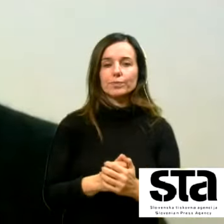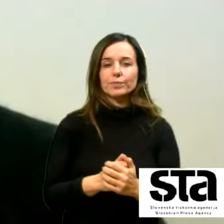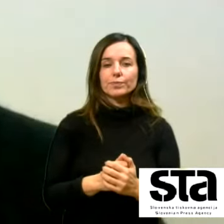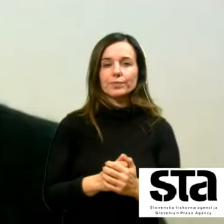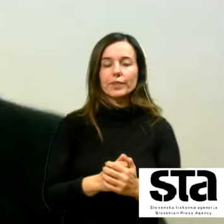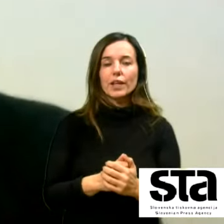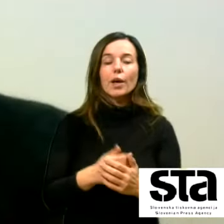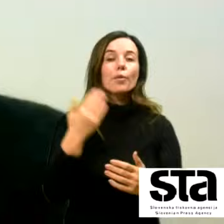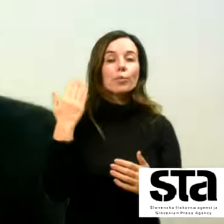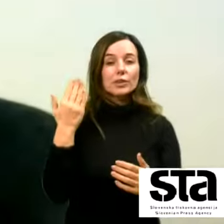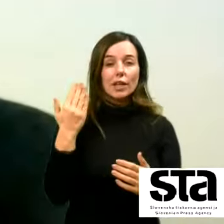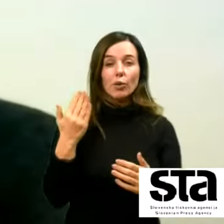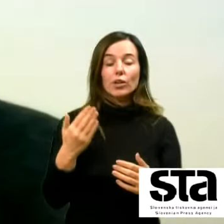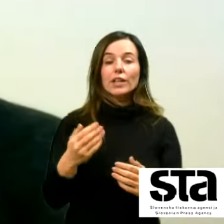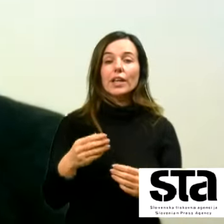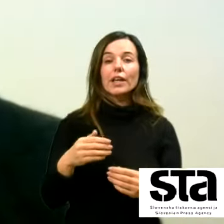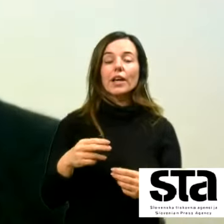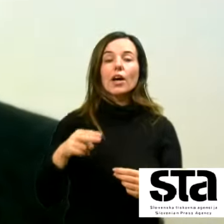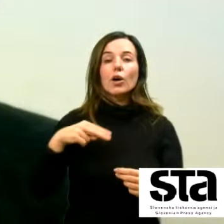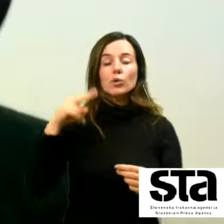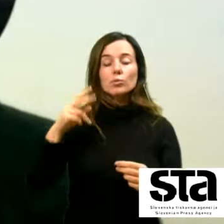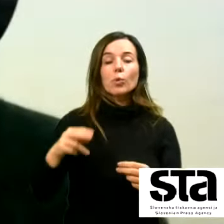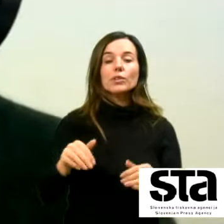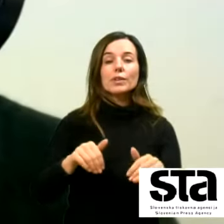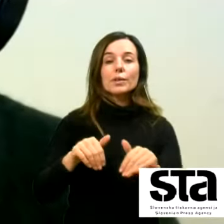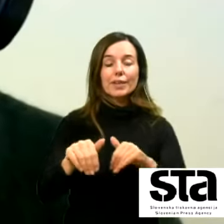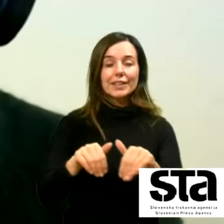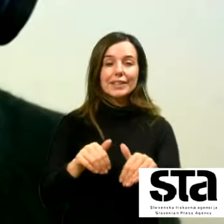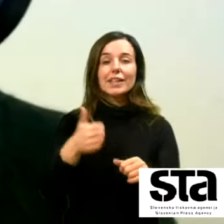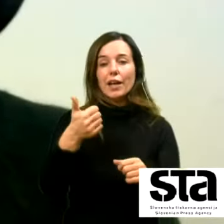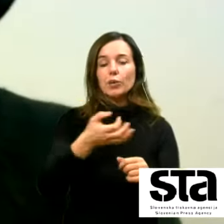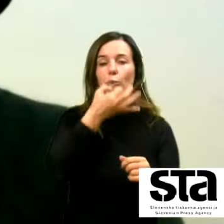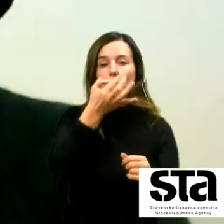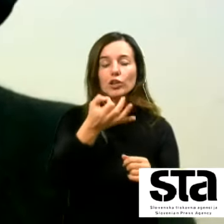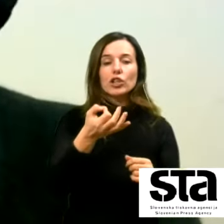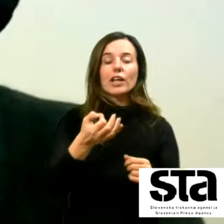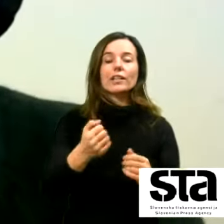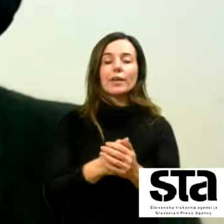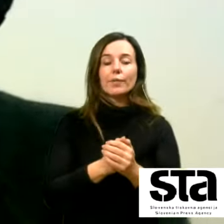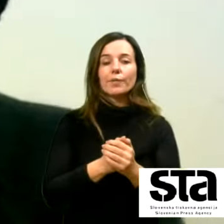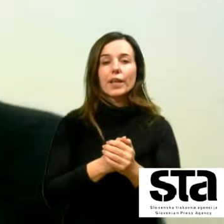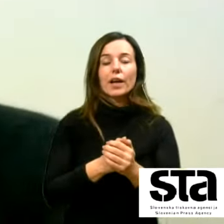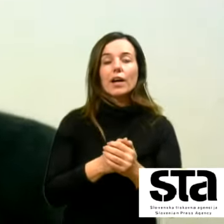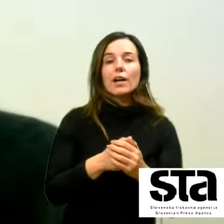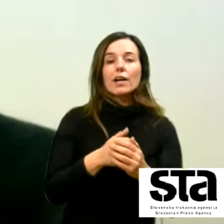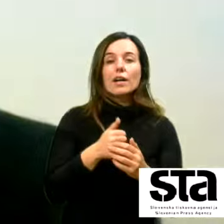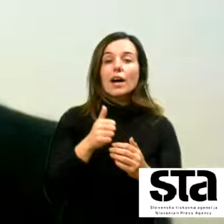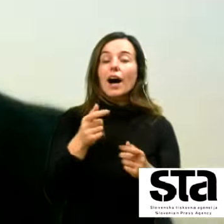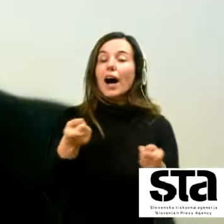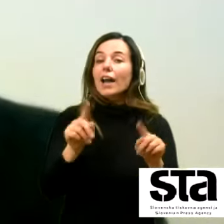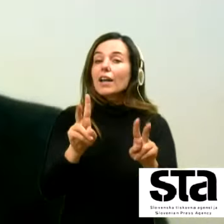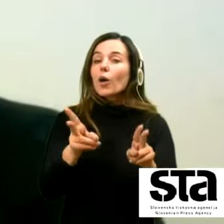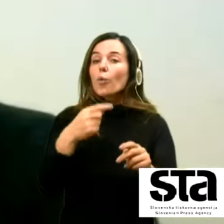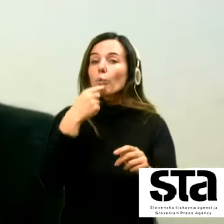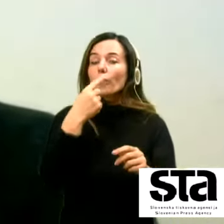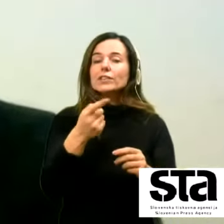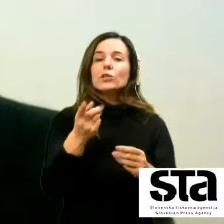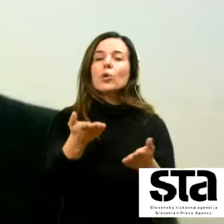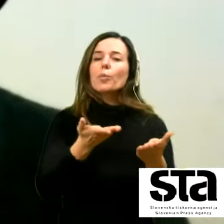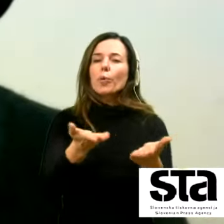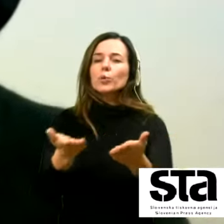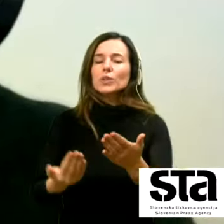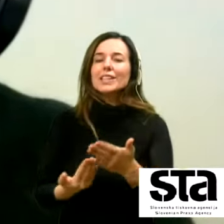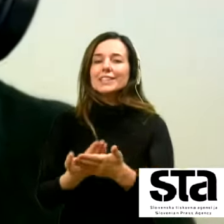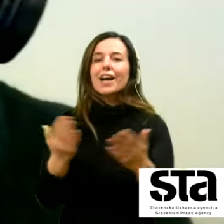pozdravljene gospod minister najprej še vprašanje za kolegico da ne pozabim ali lahko poveste kateri je bil ta ponudnik za